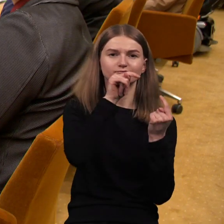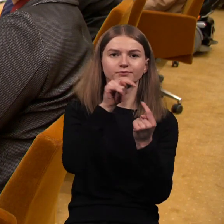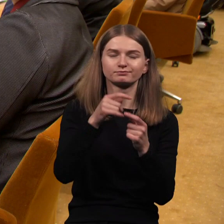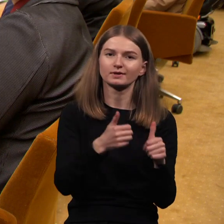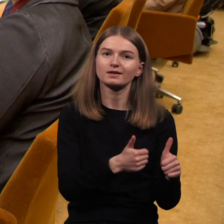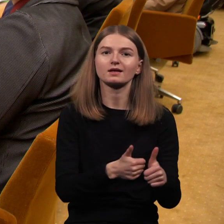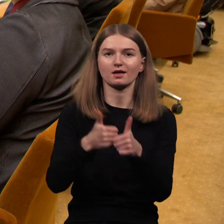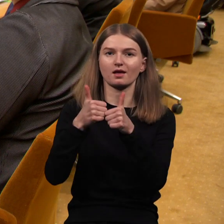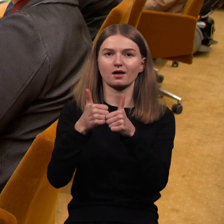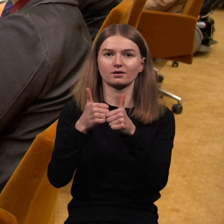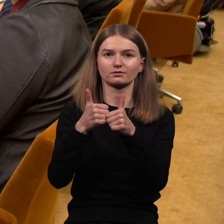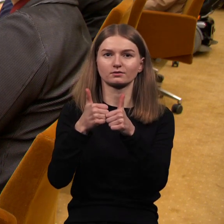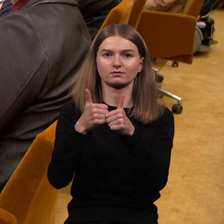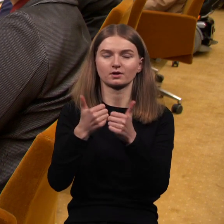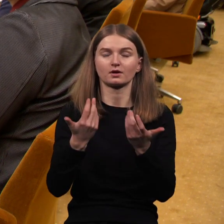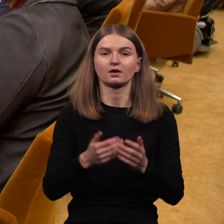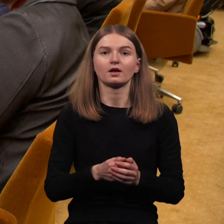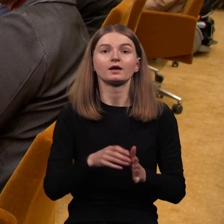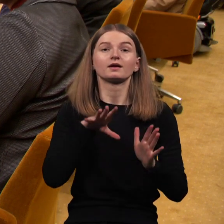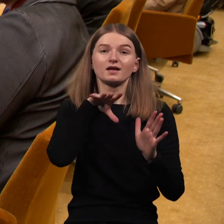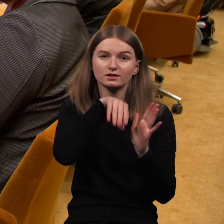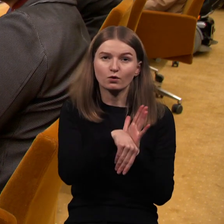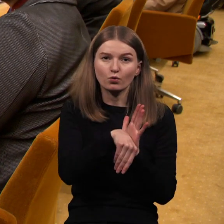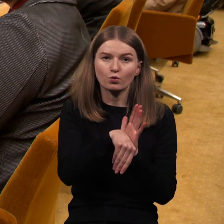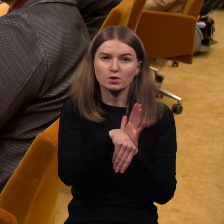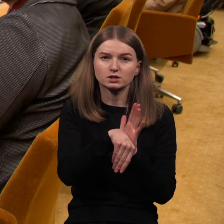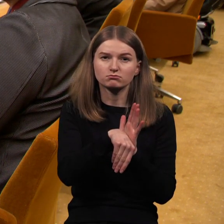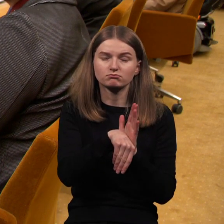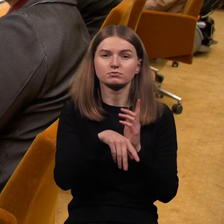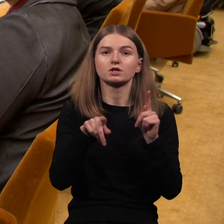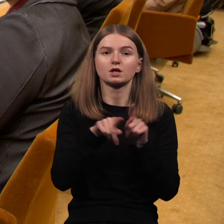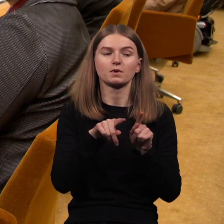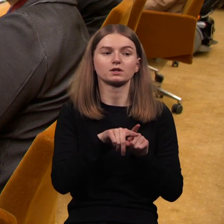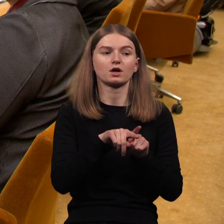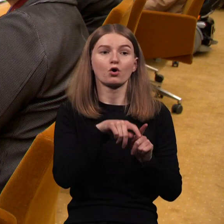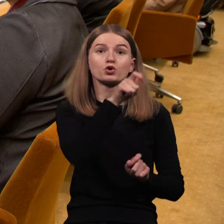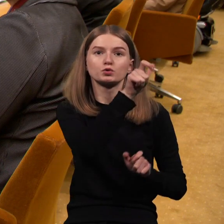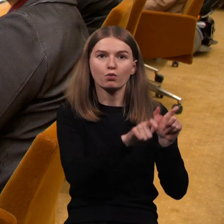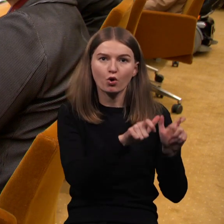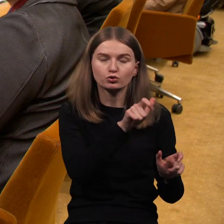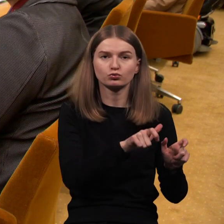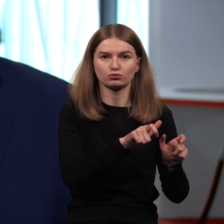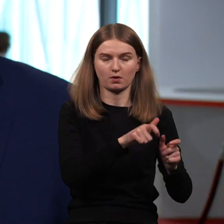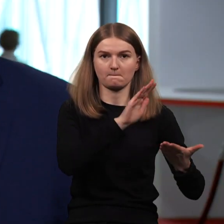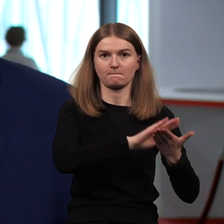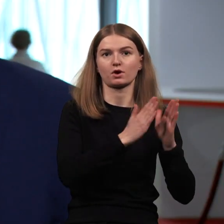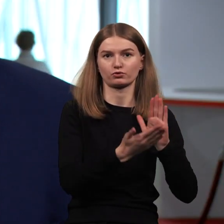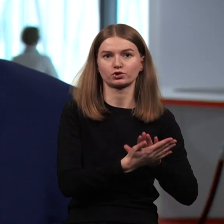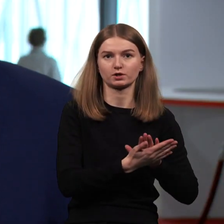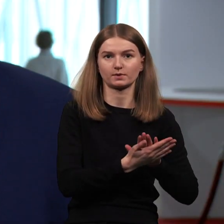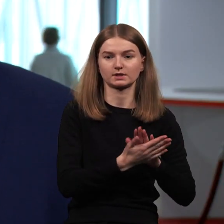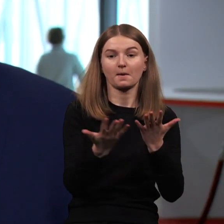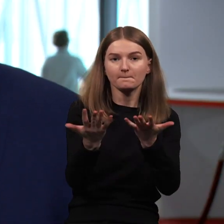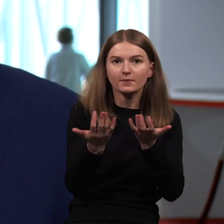įtraukumas tai yra ir visuomenės nario parengimas, piliečio ir